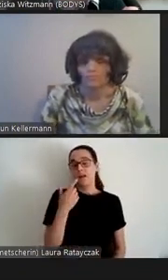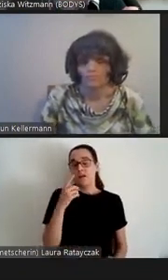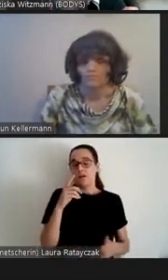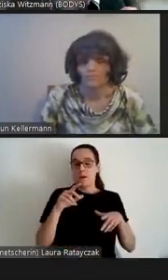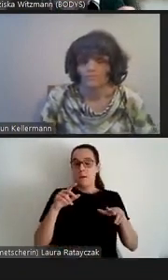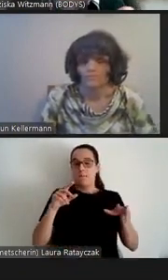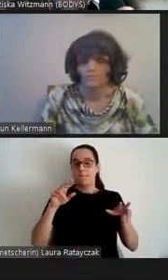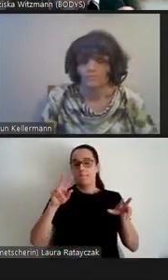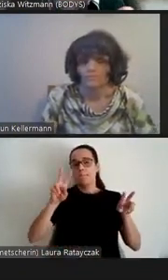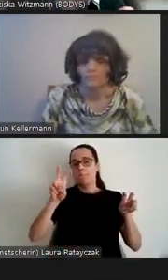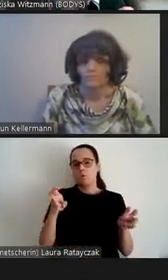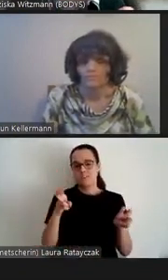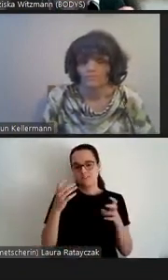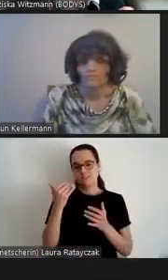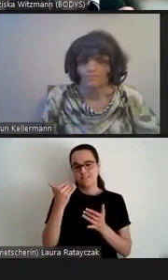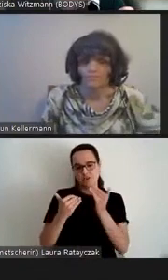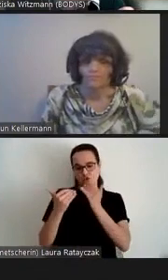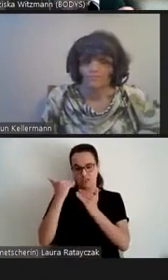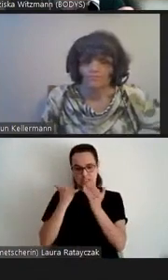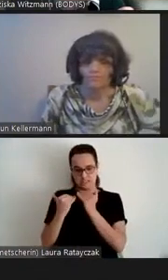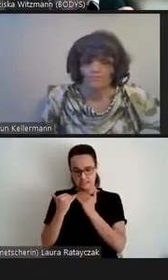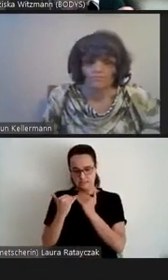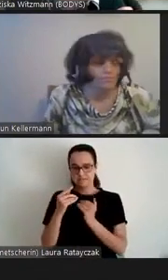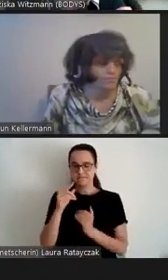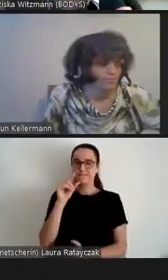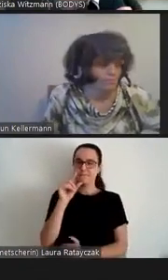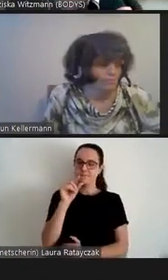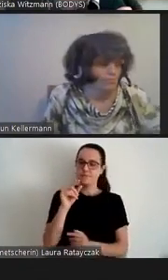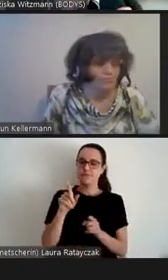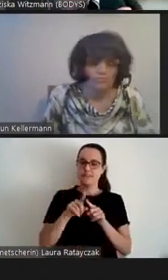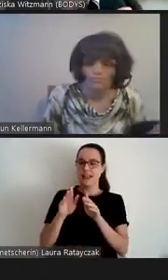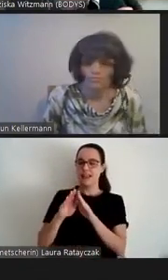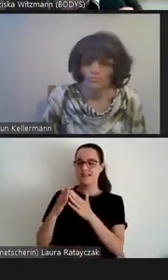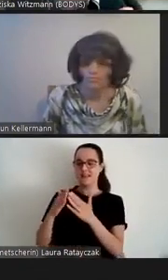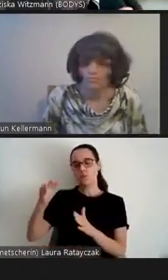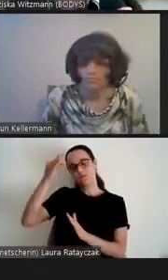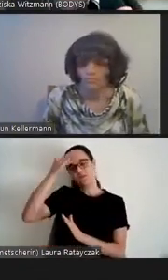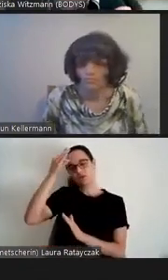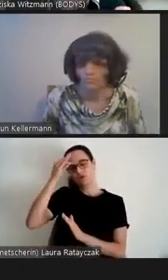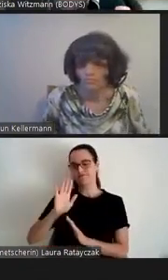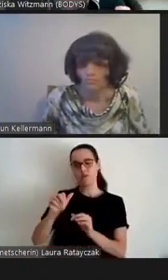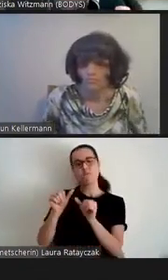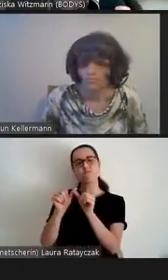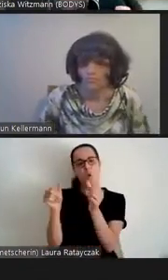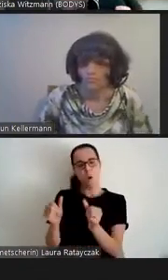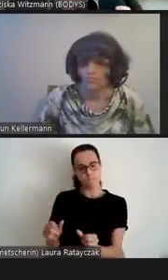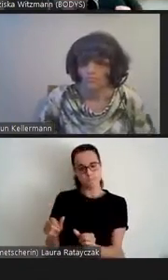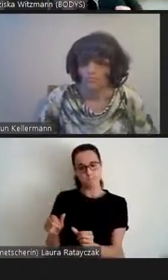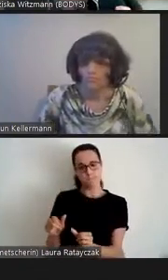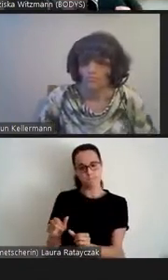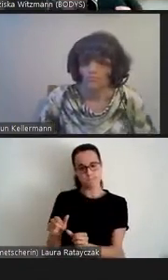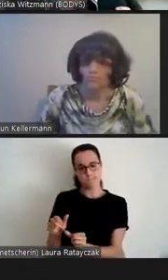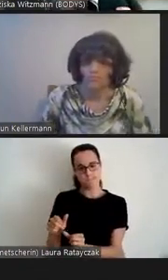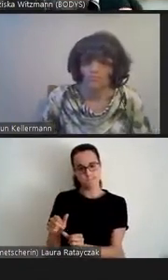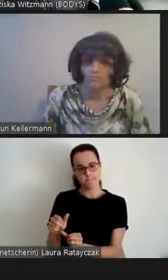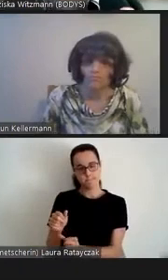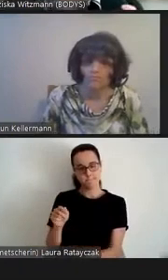eine Form der Literaturwissenschaft, in der